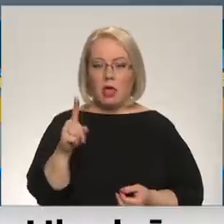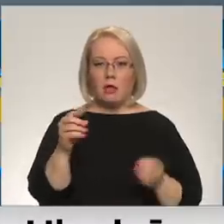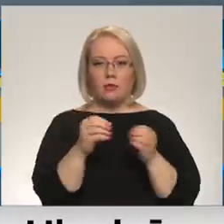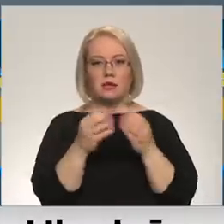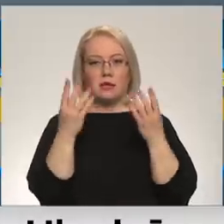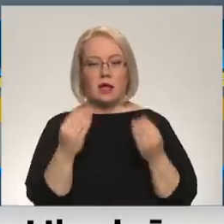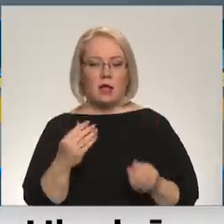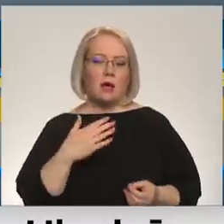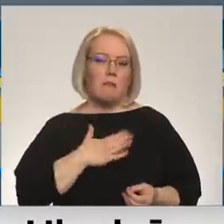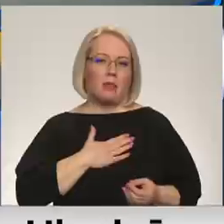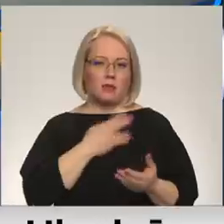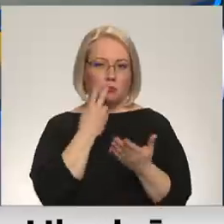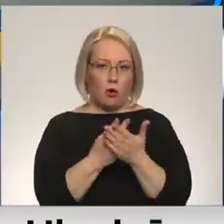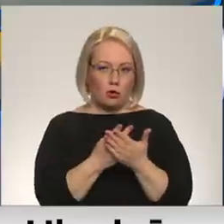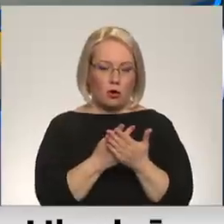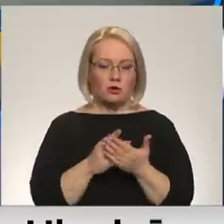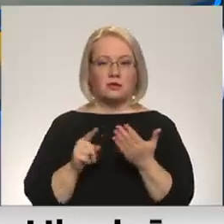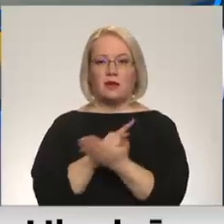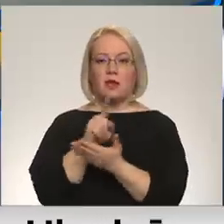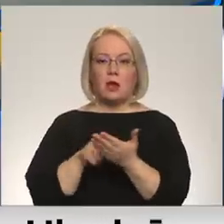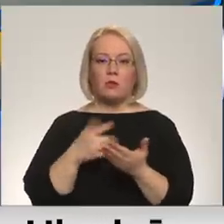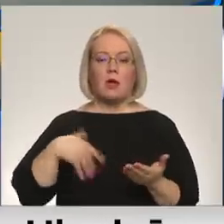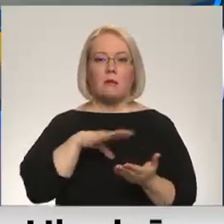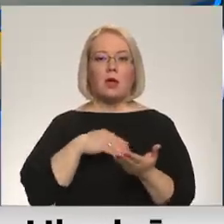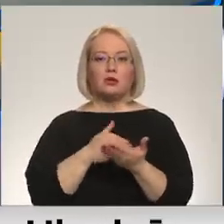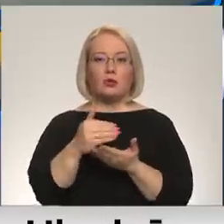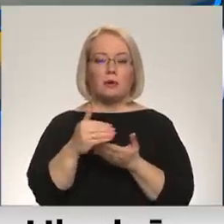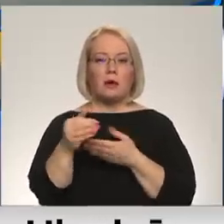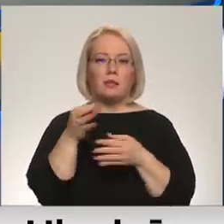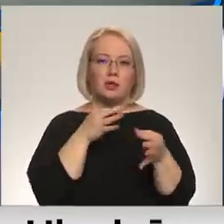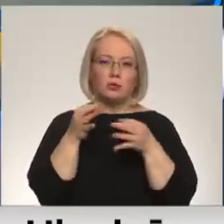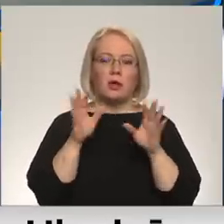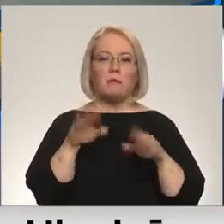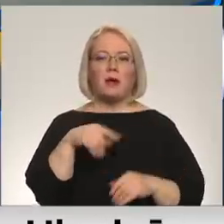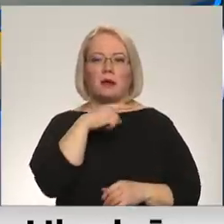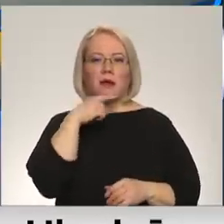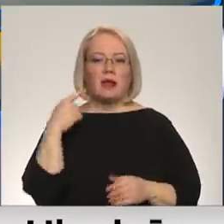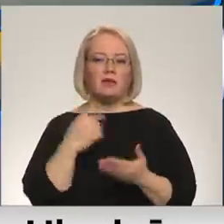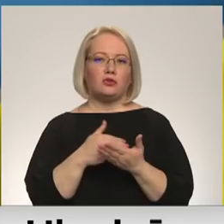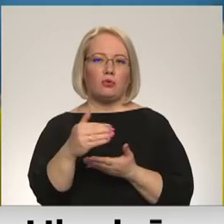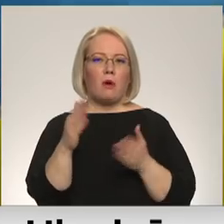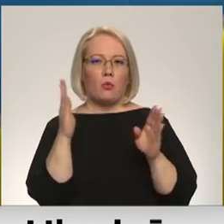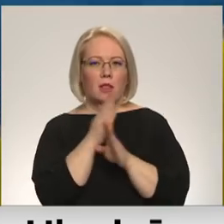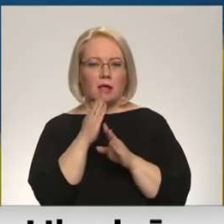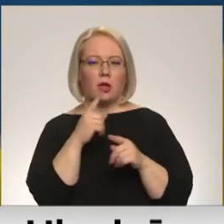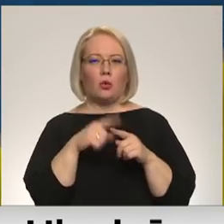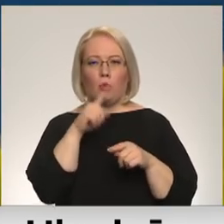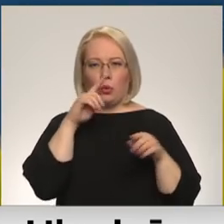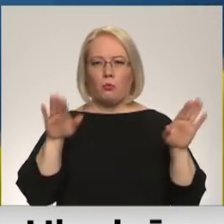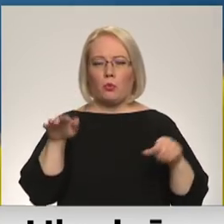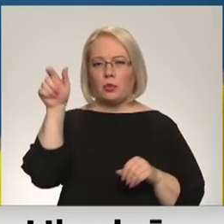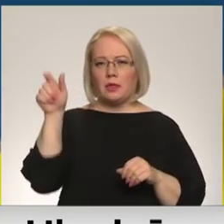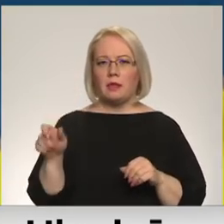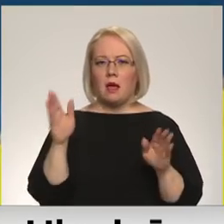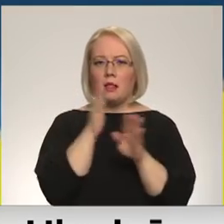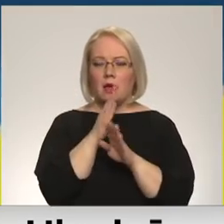Tas būtu mans prognoze. Mēs arī turpinām diskutēt par Krievijas, turpmāko Likteni un Putina. Likteni, kāds